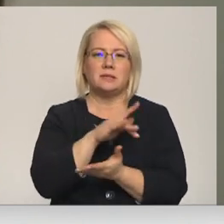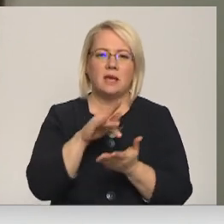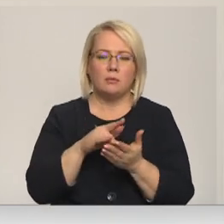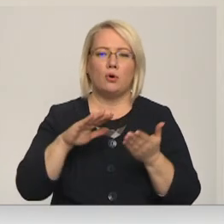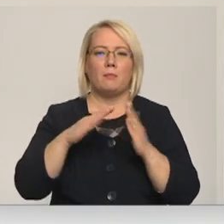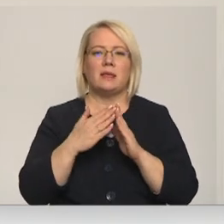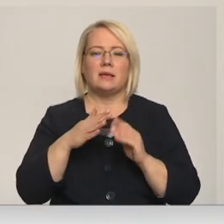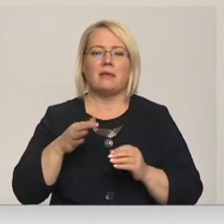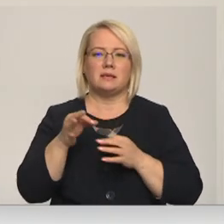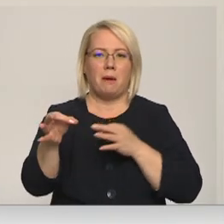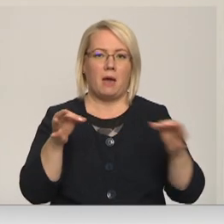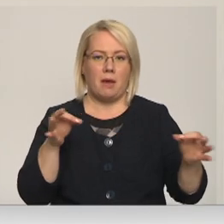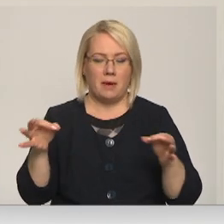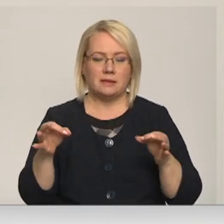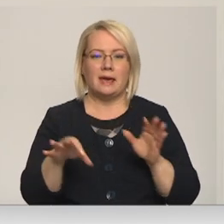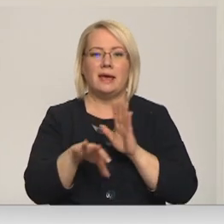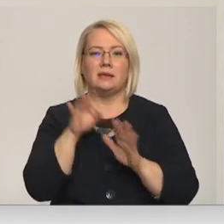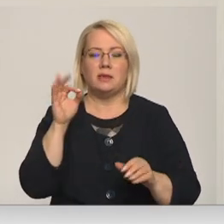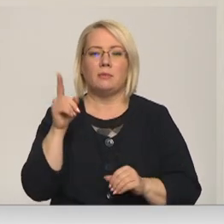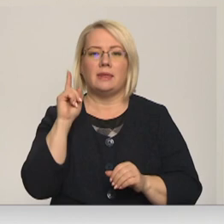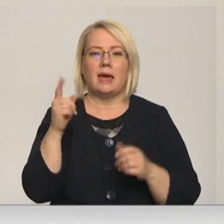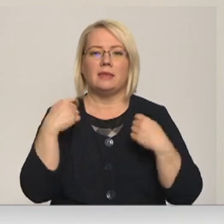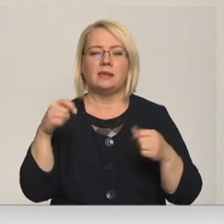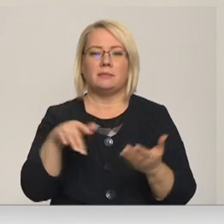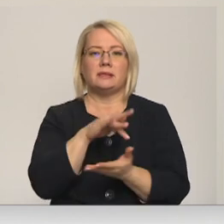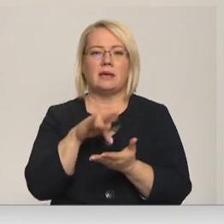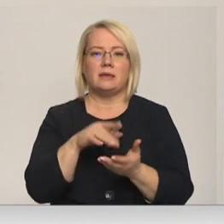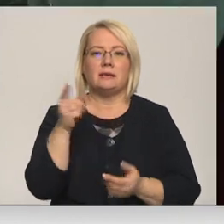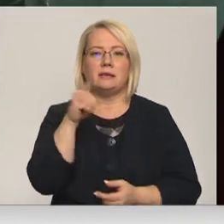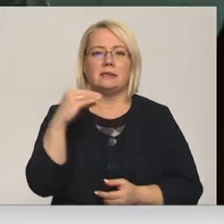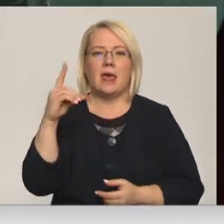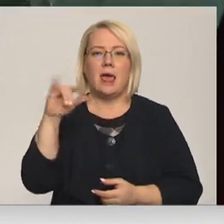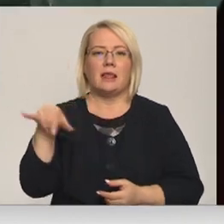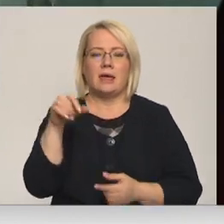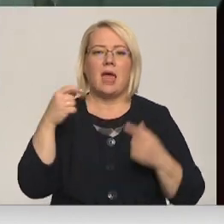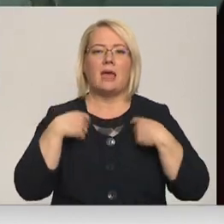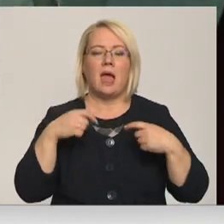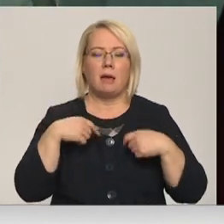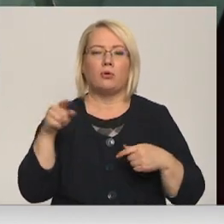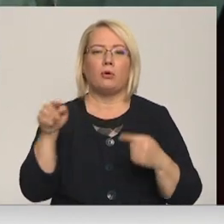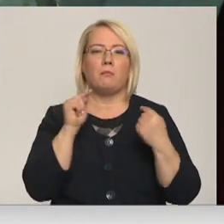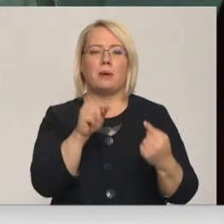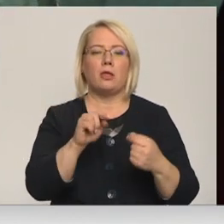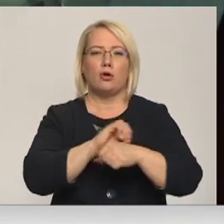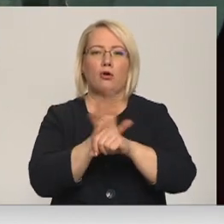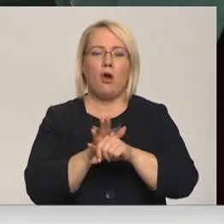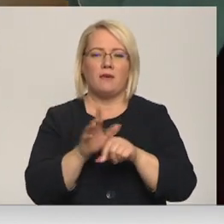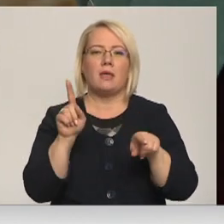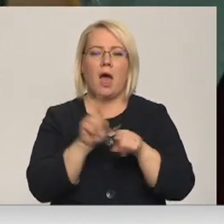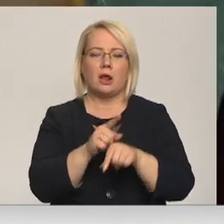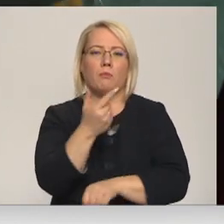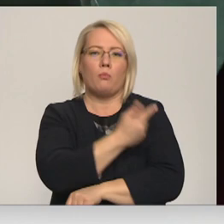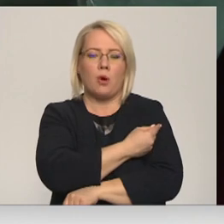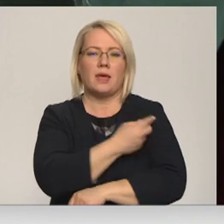apkaimēs. Izņēmums būšot vien tirzniecības centrs Sēlija, Jēkapilī, kur pret covidu potēs arī vecgada un jaungada